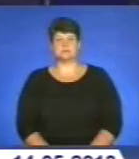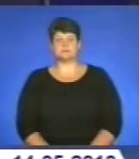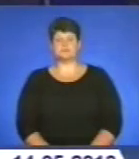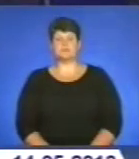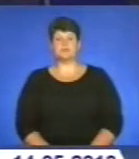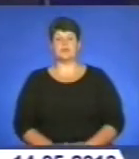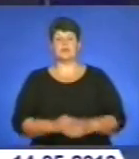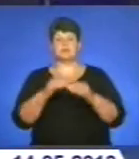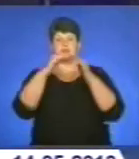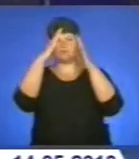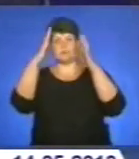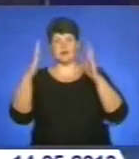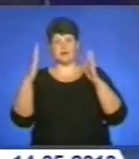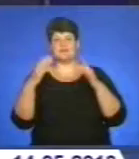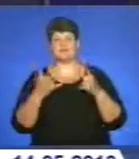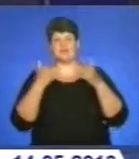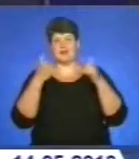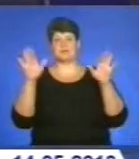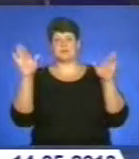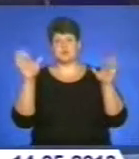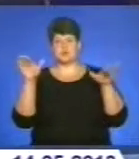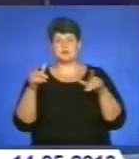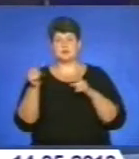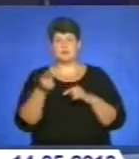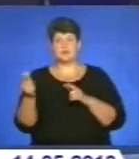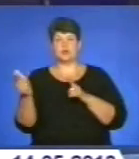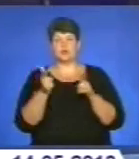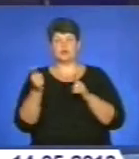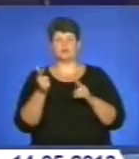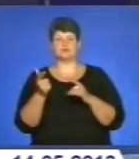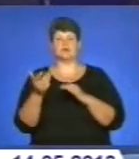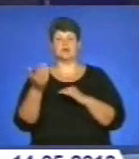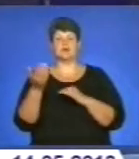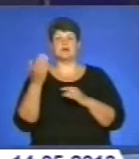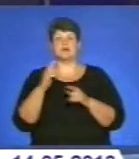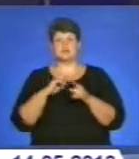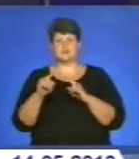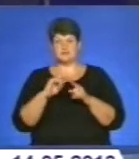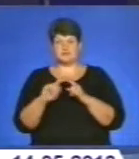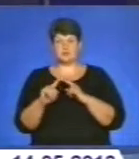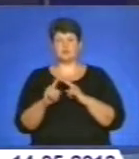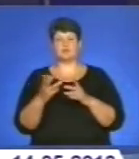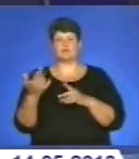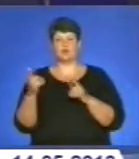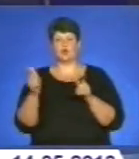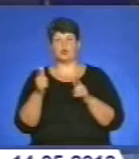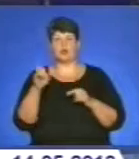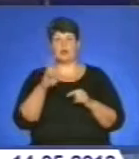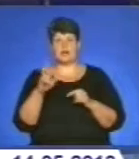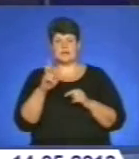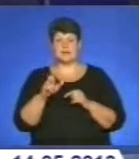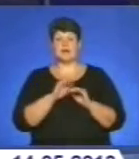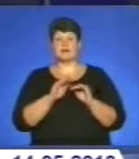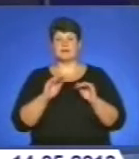Шпаківні для птахів тернополяни готують заздалегідь, адже пернаті прилітають ще в березні, коли прохолодно. А от